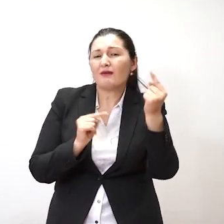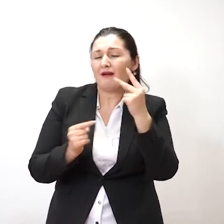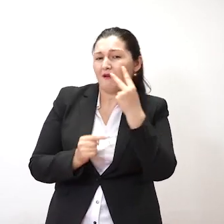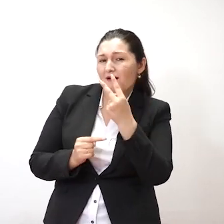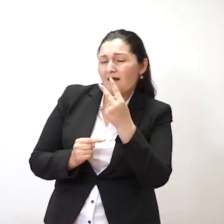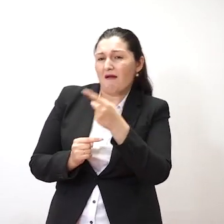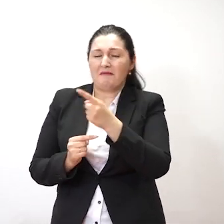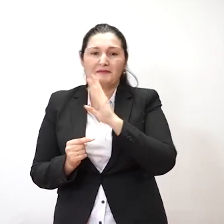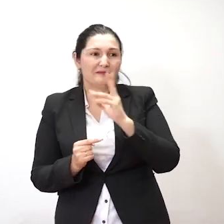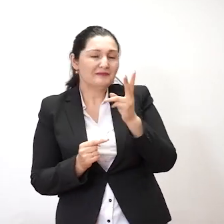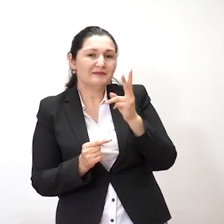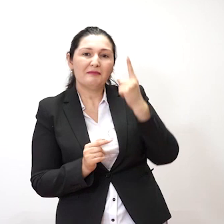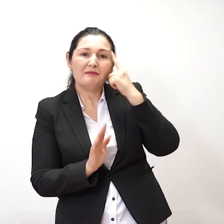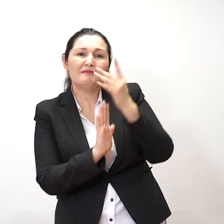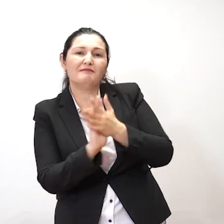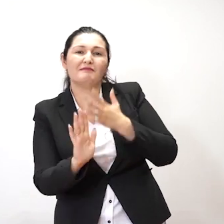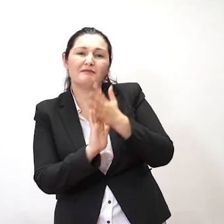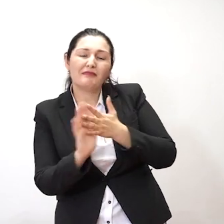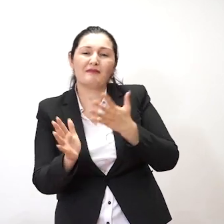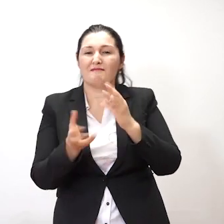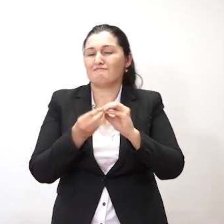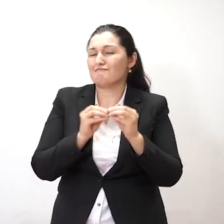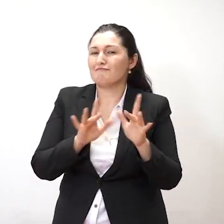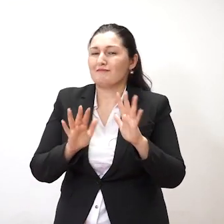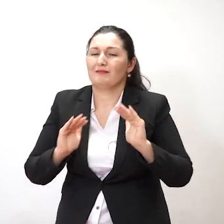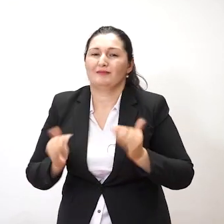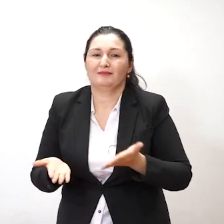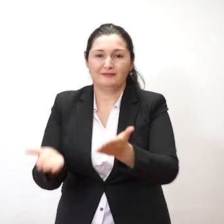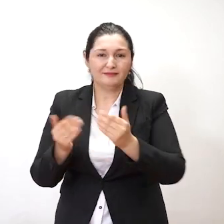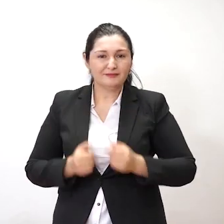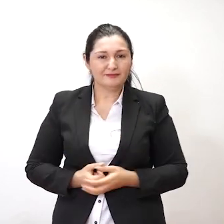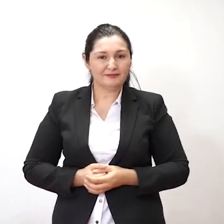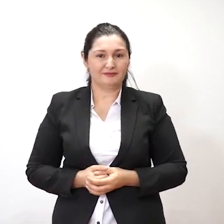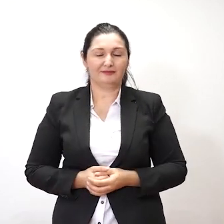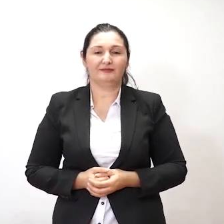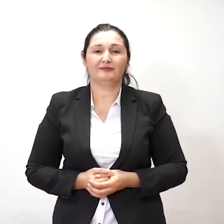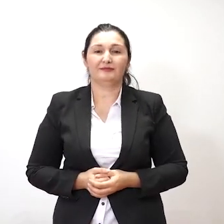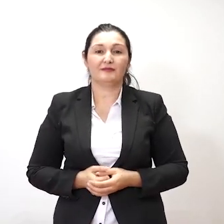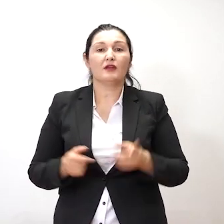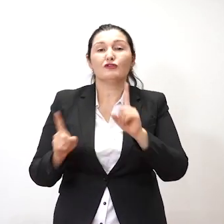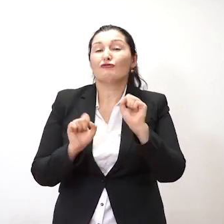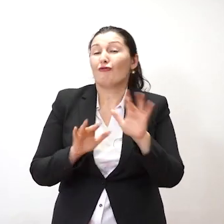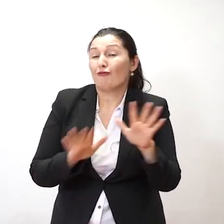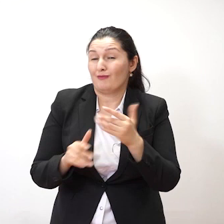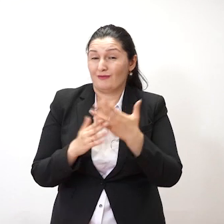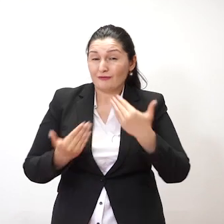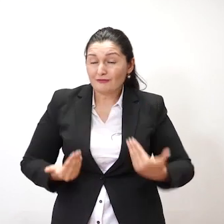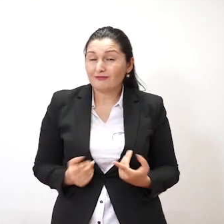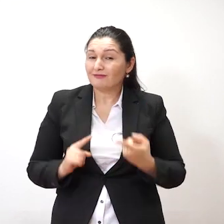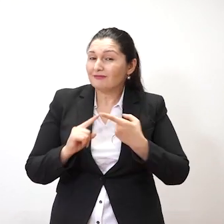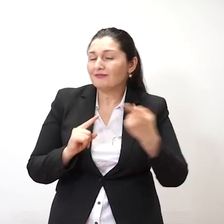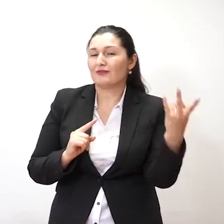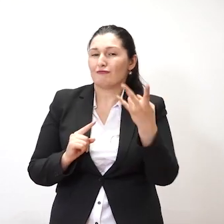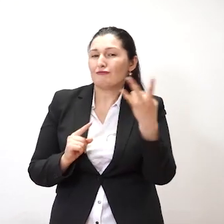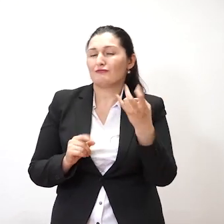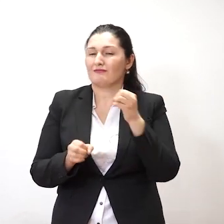ازحار کند یا نشان بیدید محروم می شود. از این رو من فکر میکنم که تاحتی که اگر امی کن دارند، این کار را